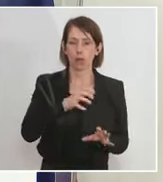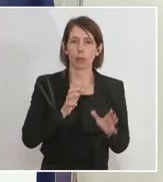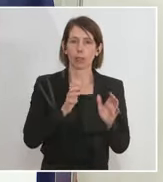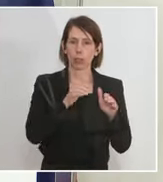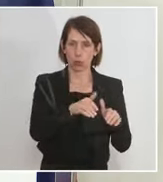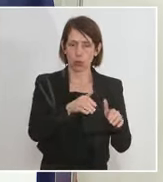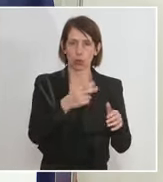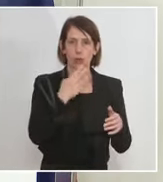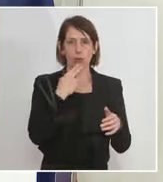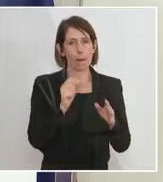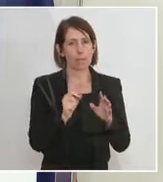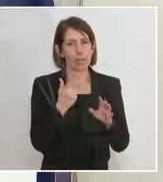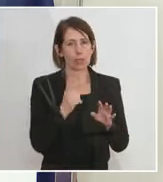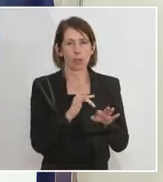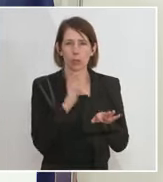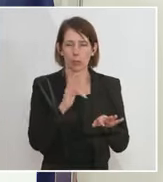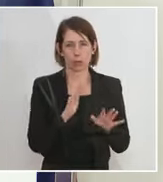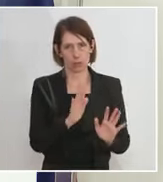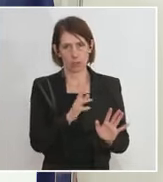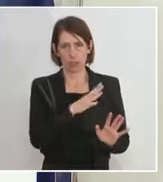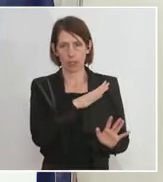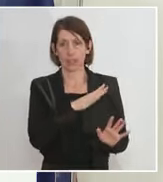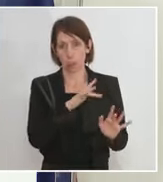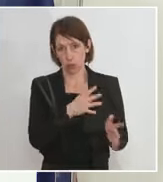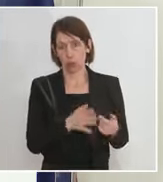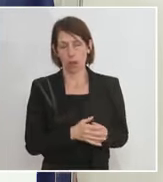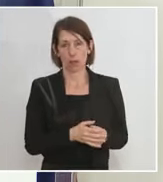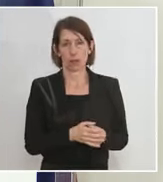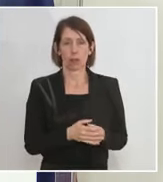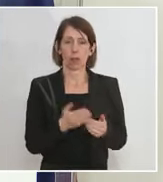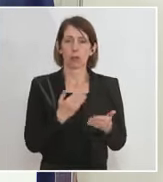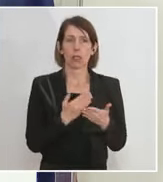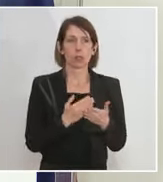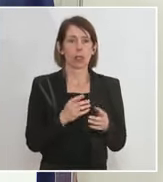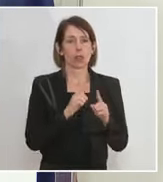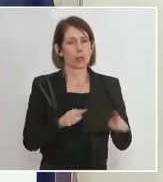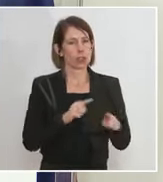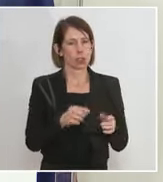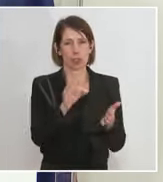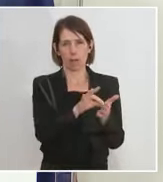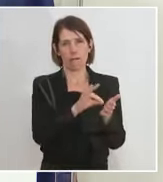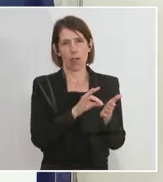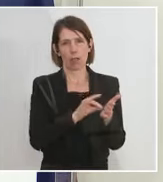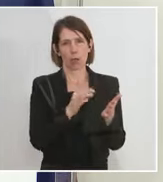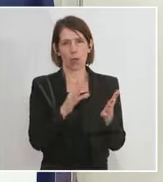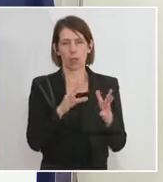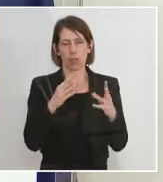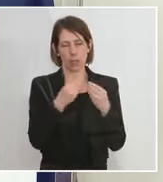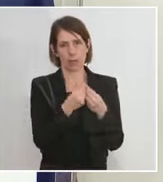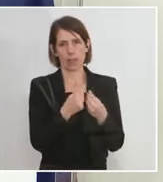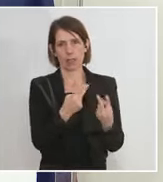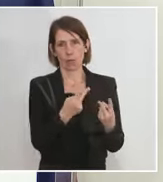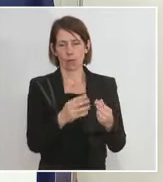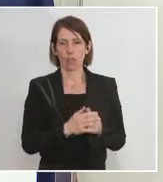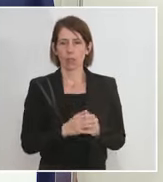sind, die besonders vulnerable sind. Und daher bilden wir verschiedene Faktoren zusammen. Wir beraten regelmäßig